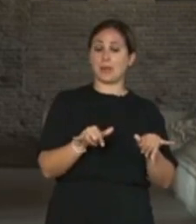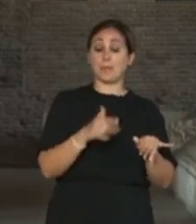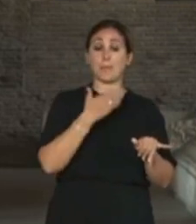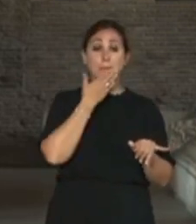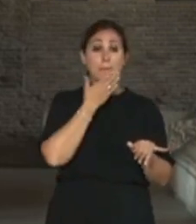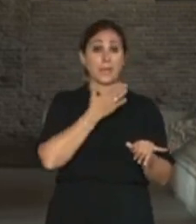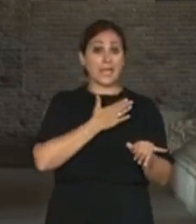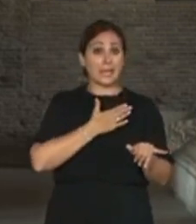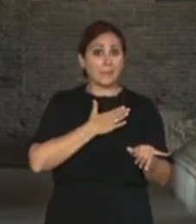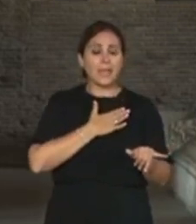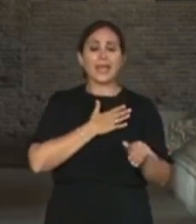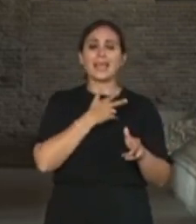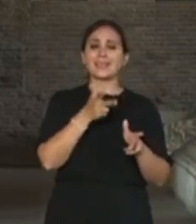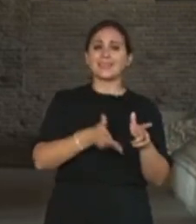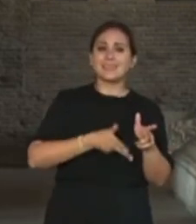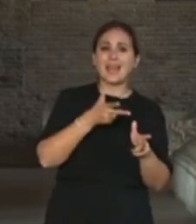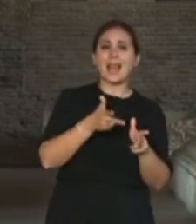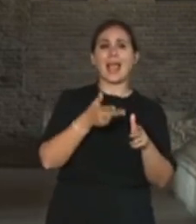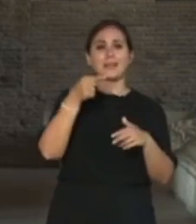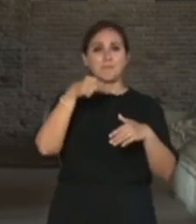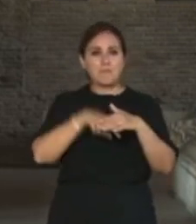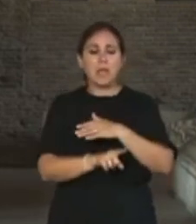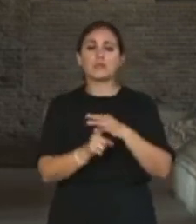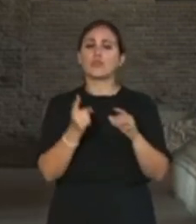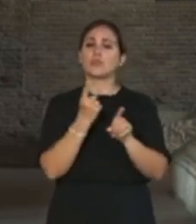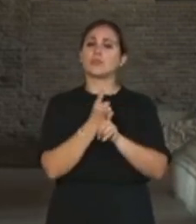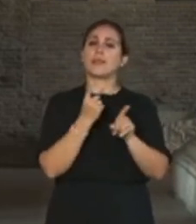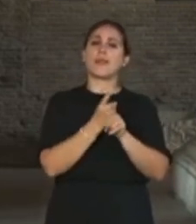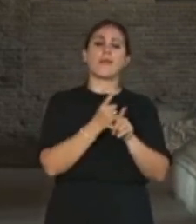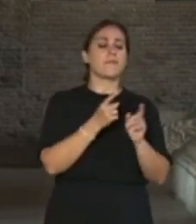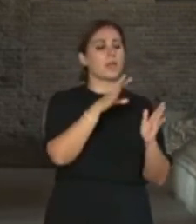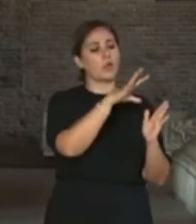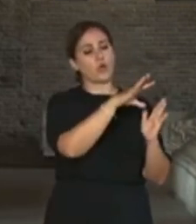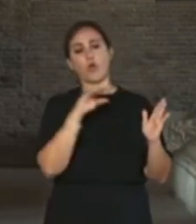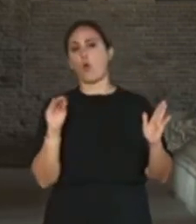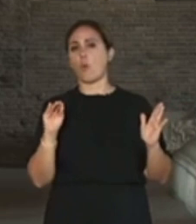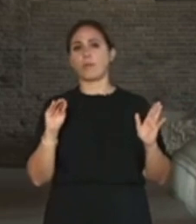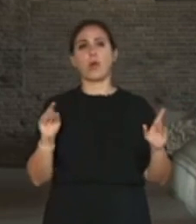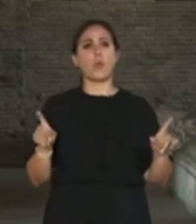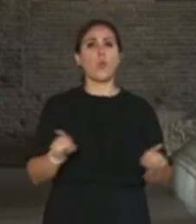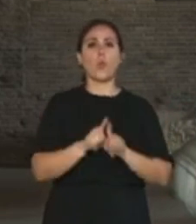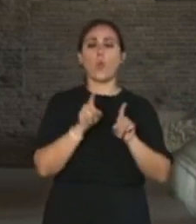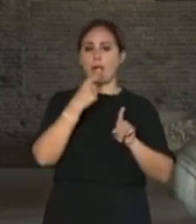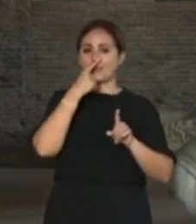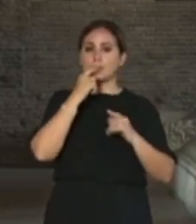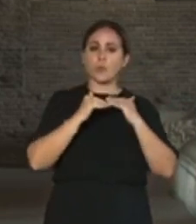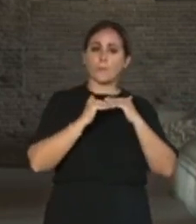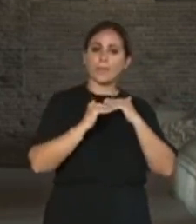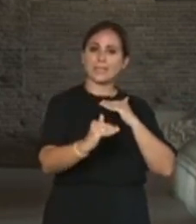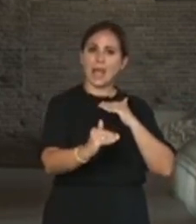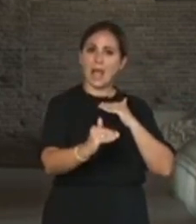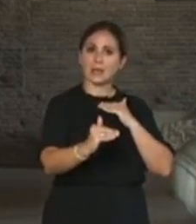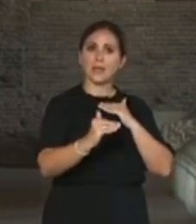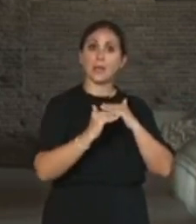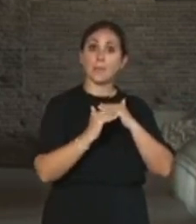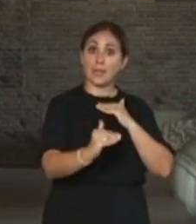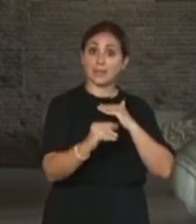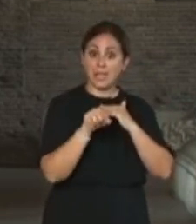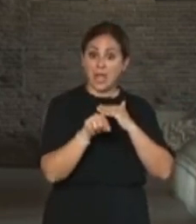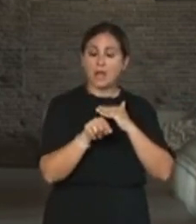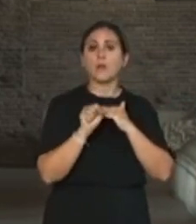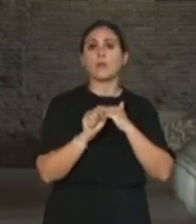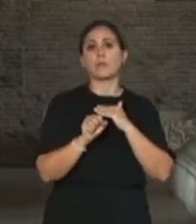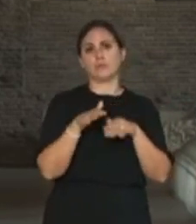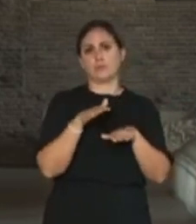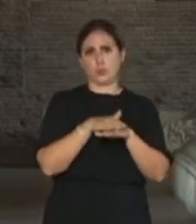i treni e le metro dovrebbero essere dotate di pedane che sono utilizzate